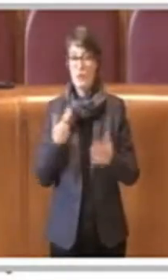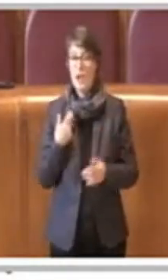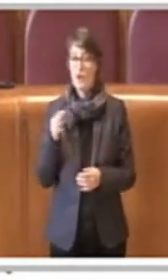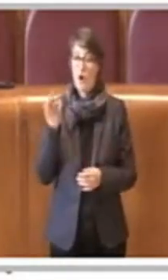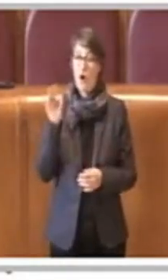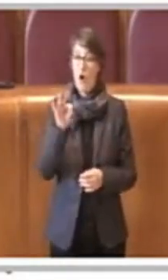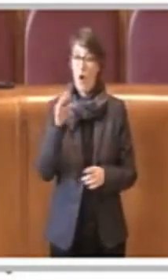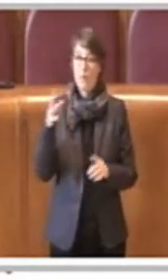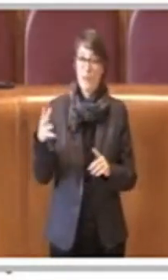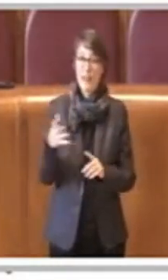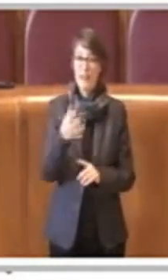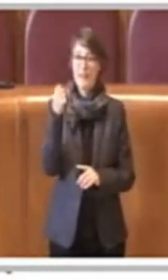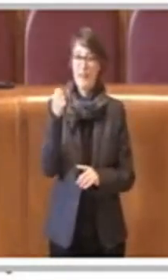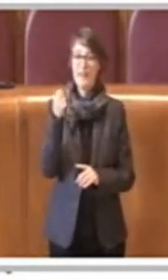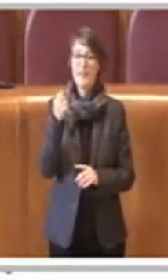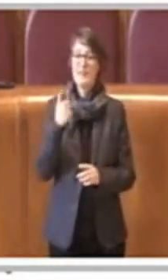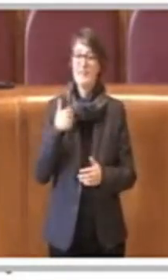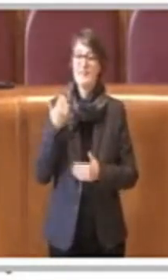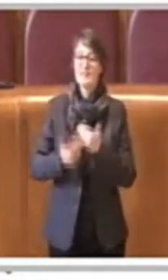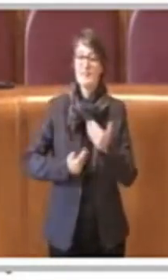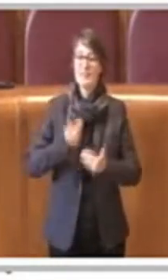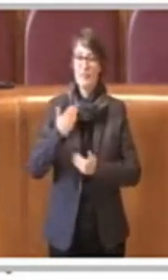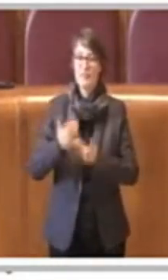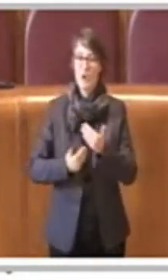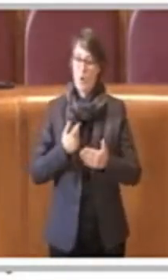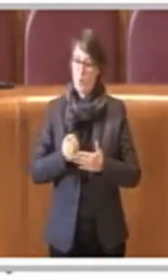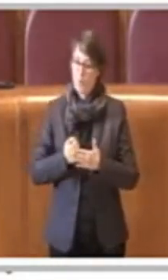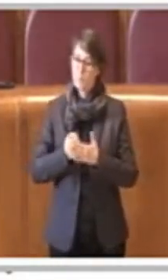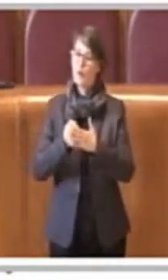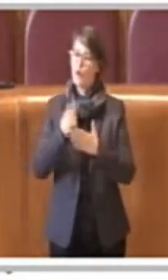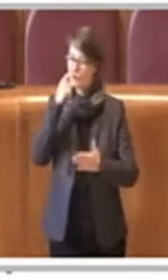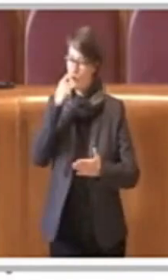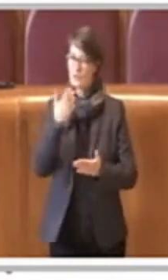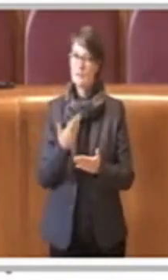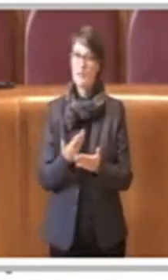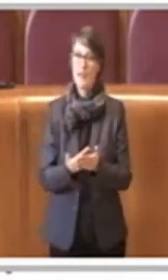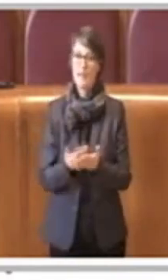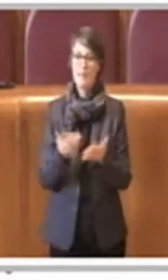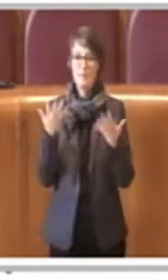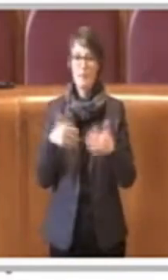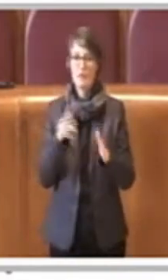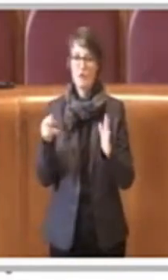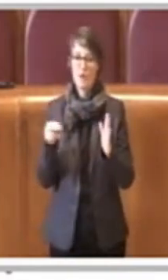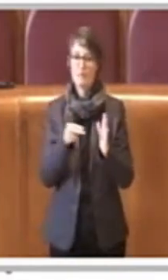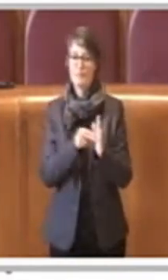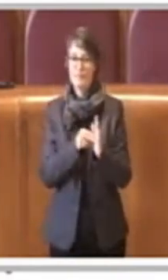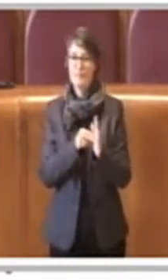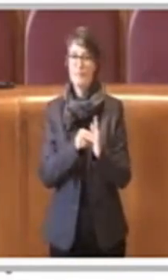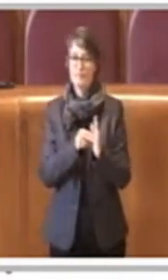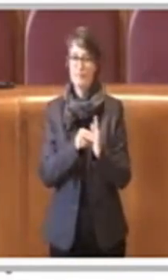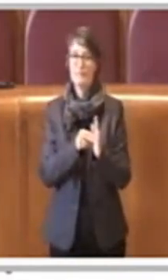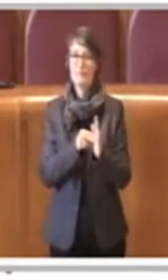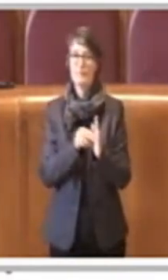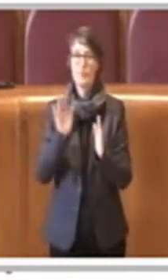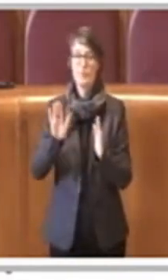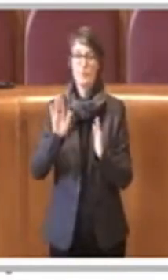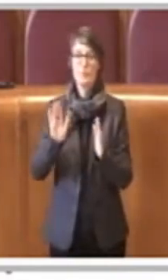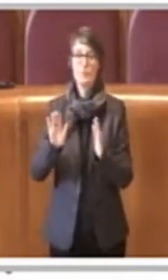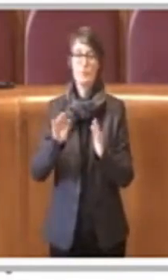contenuti nell'agenda del 2030 delle Nazioni Unite.